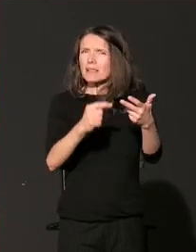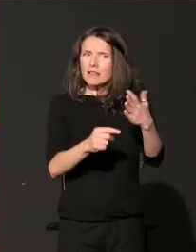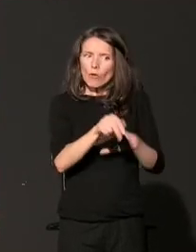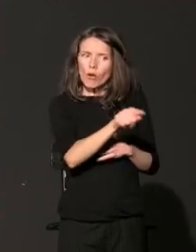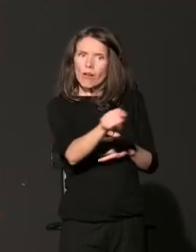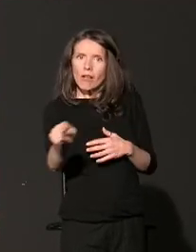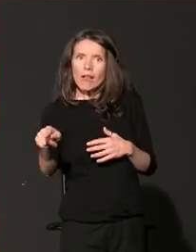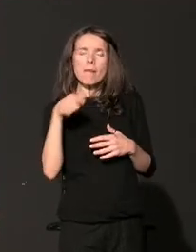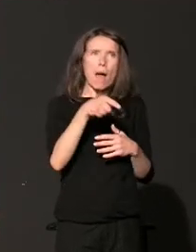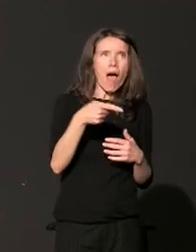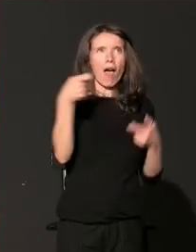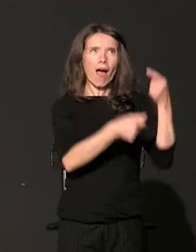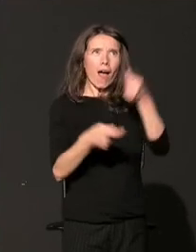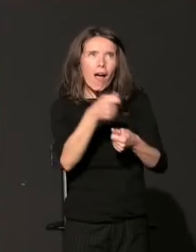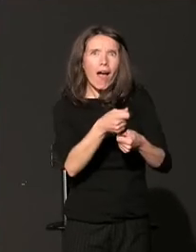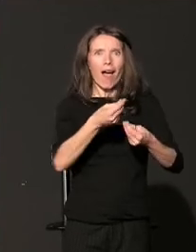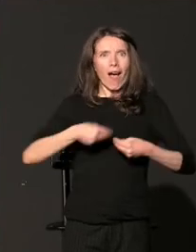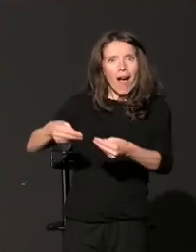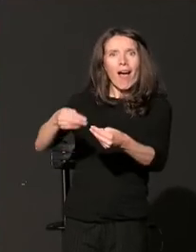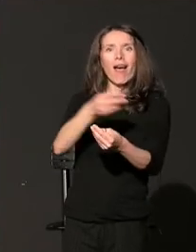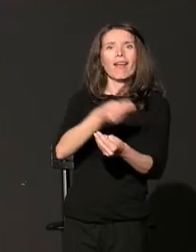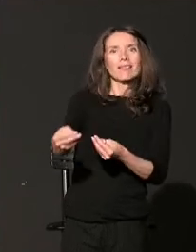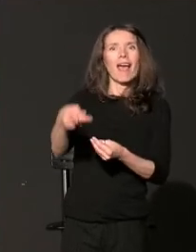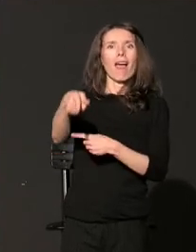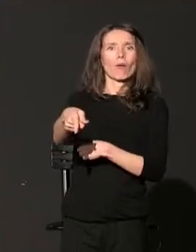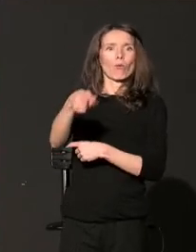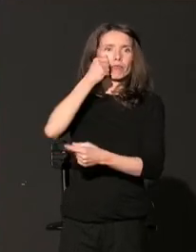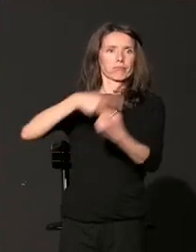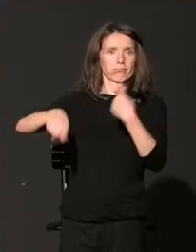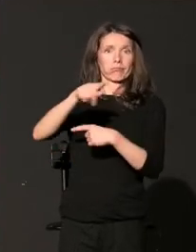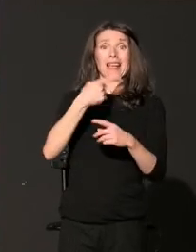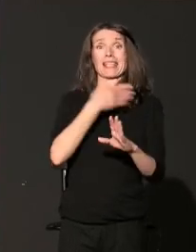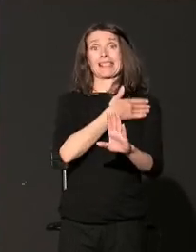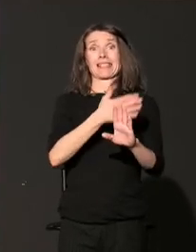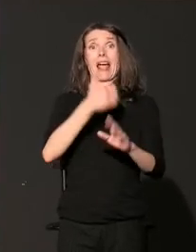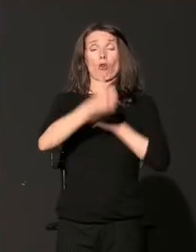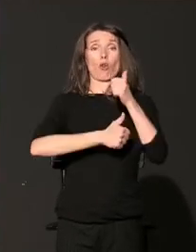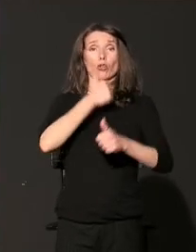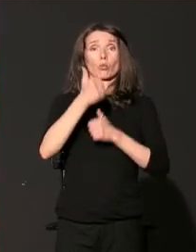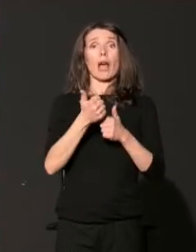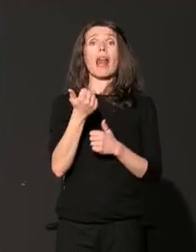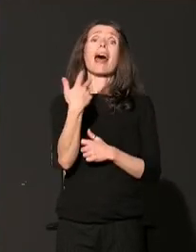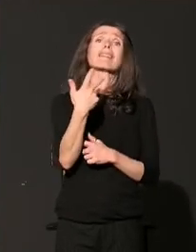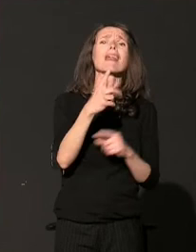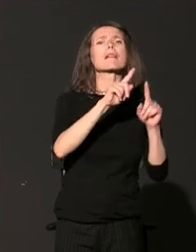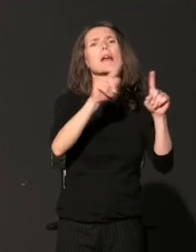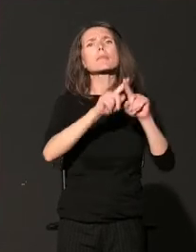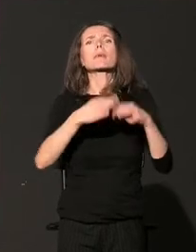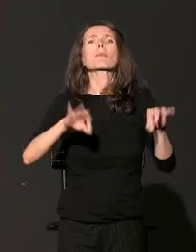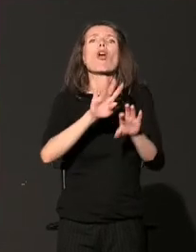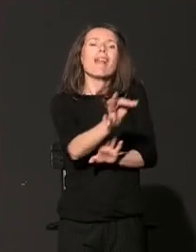natrag u zajednicu, pa su za manje od godinu dana uspešno podržali čak tri desetak lokalnih projekata.